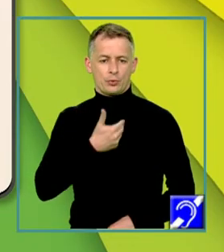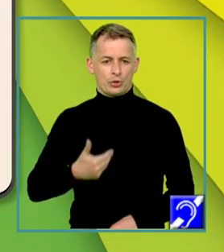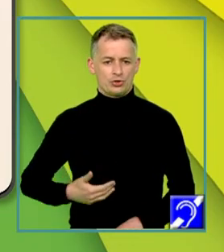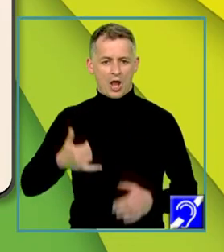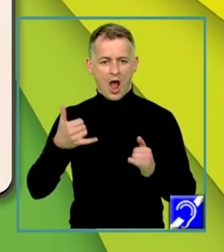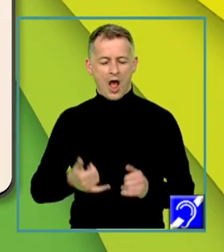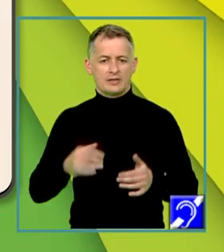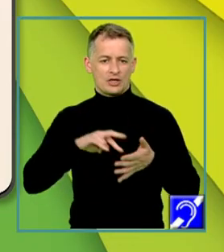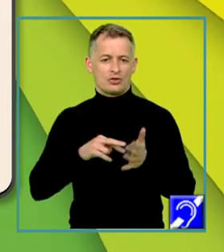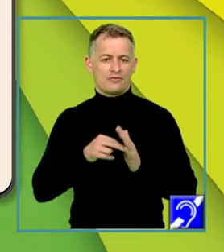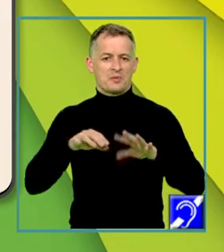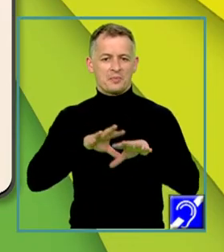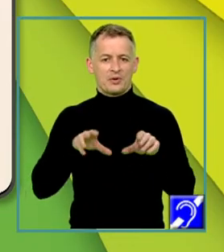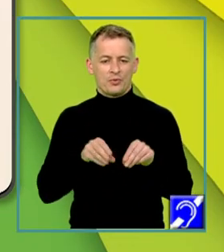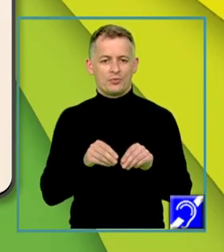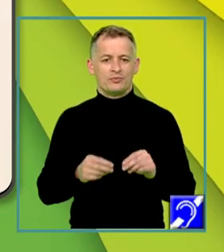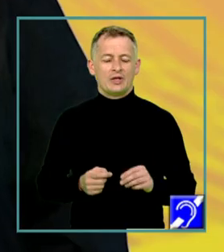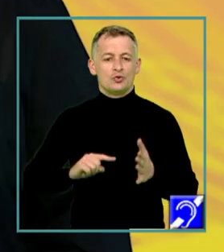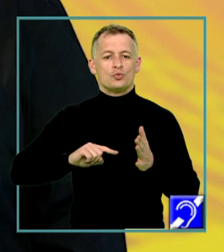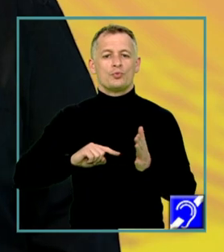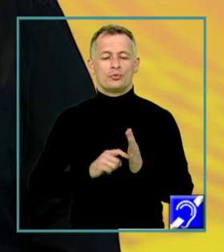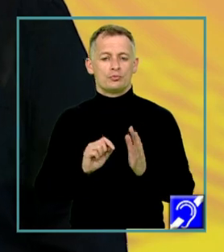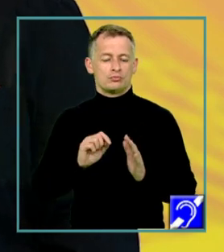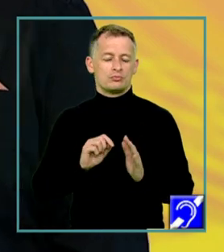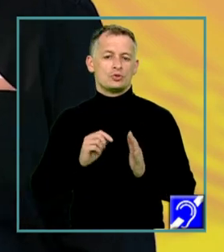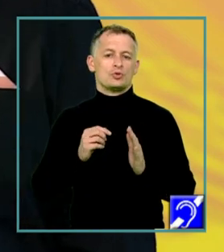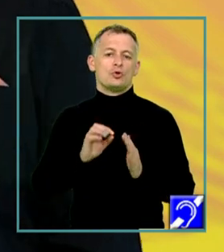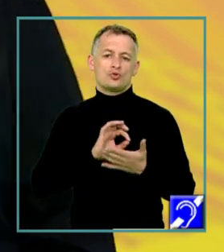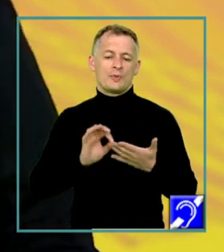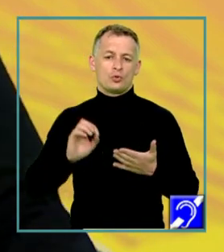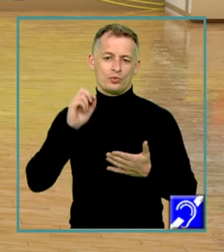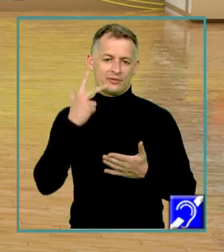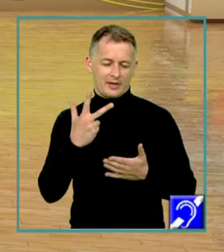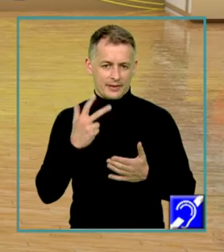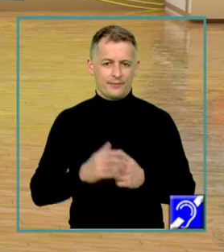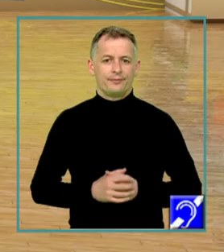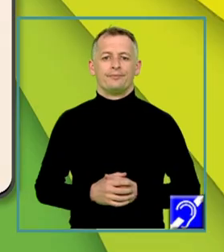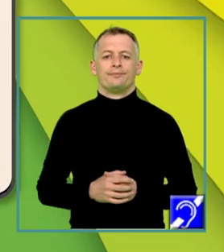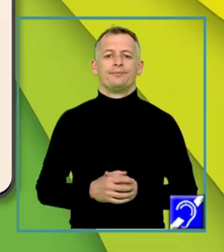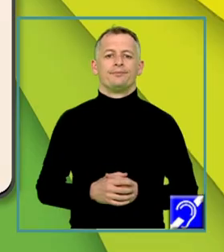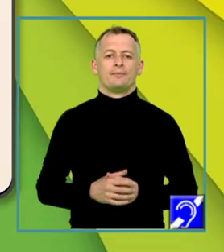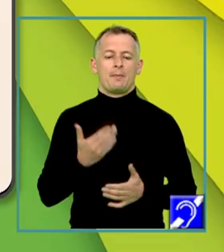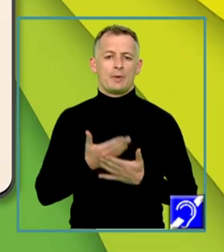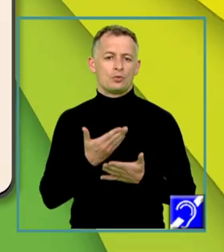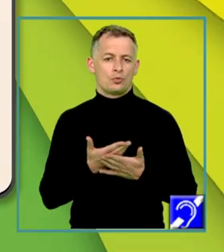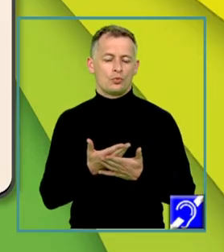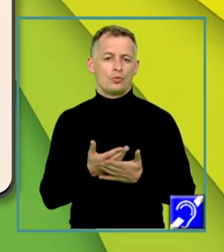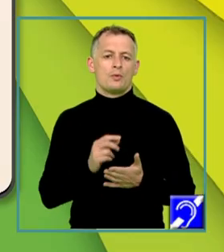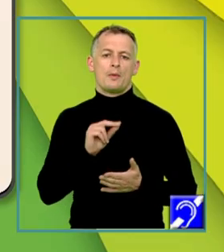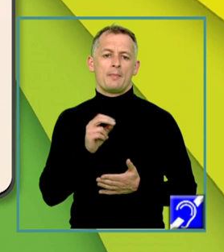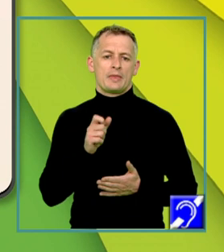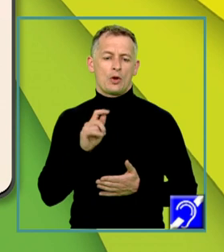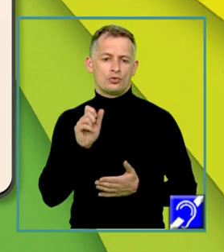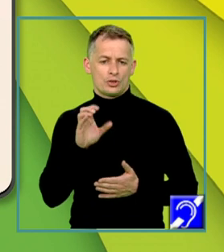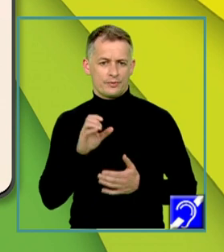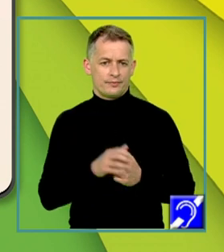vom rezolva împreună subiectul al treilea din testele de antrenament profil petagogic. Se consideră matricea